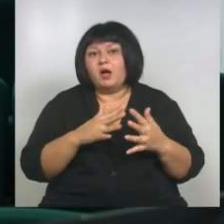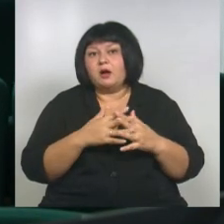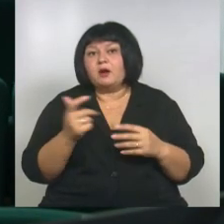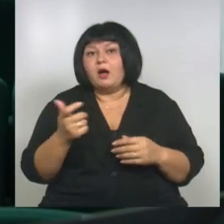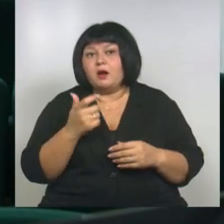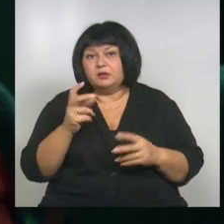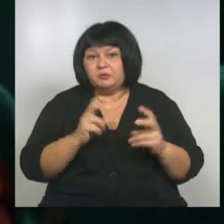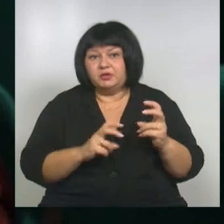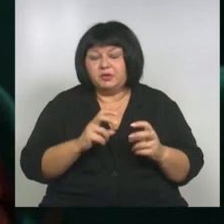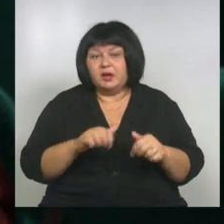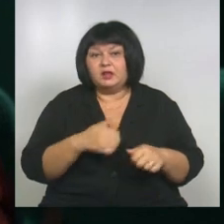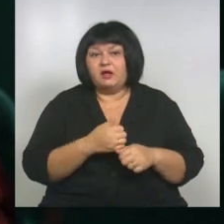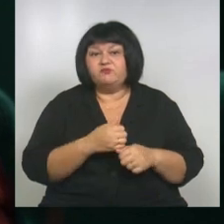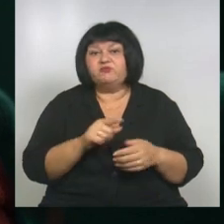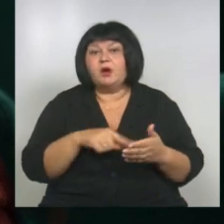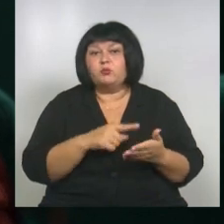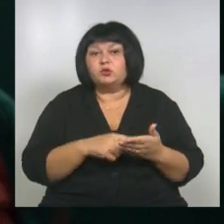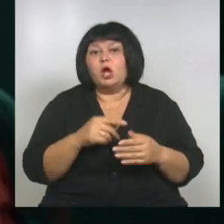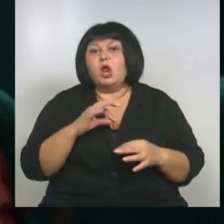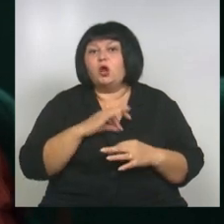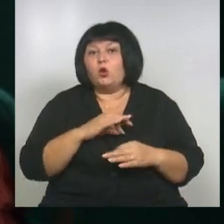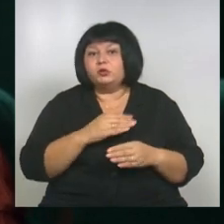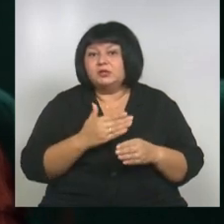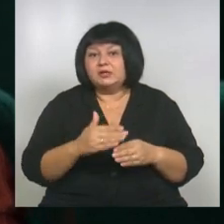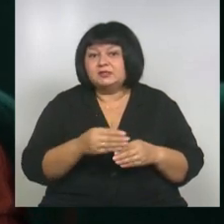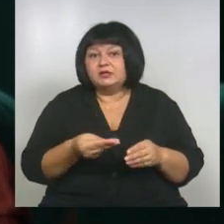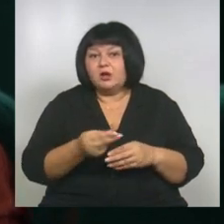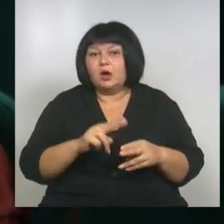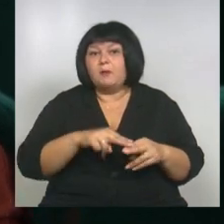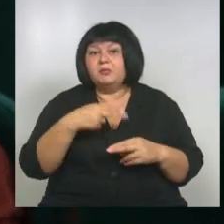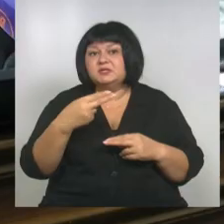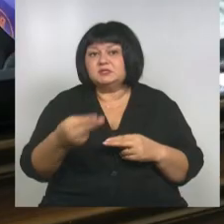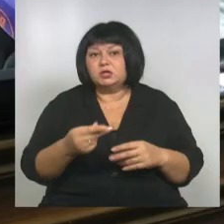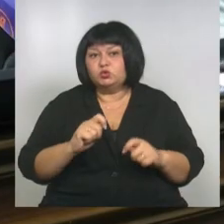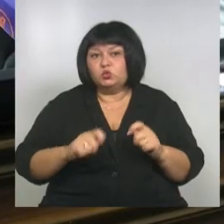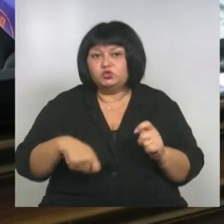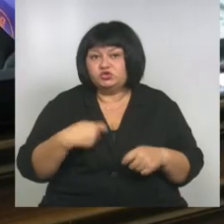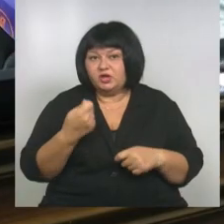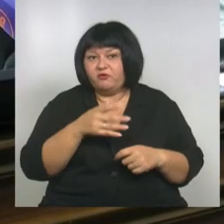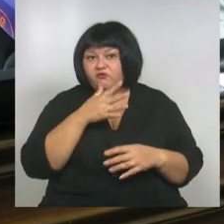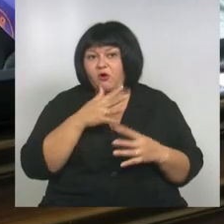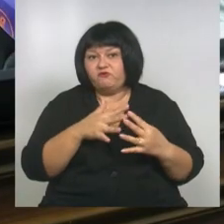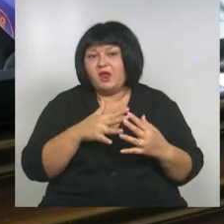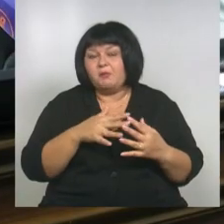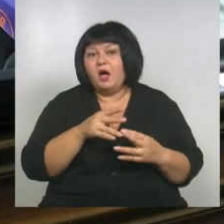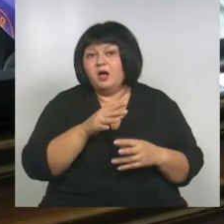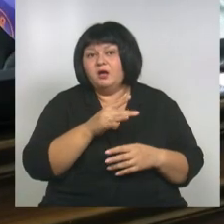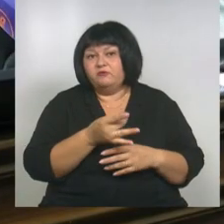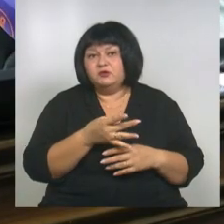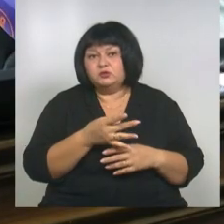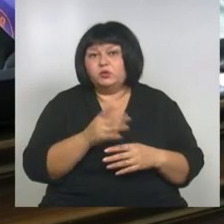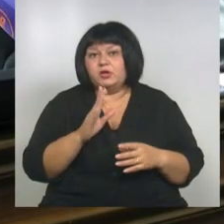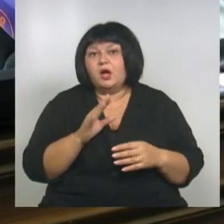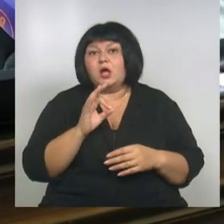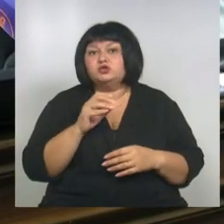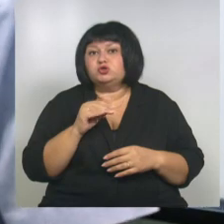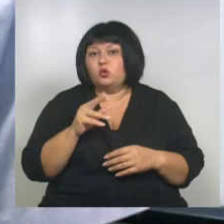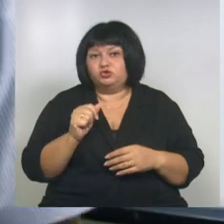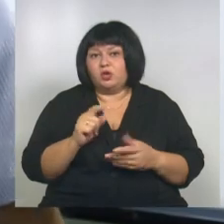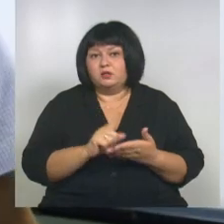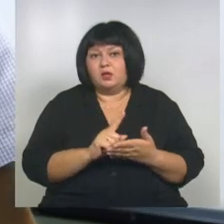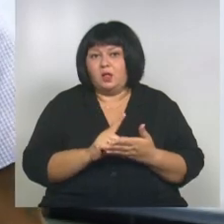Главные вопросы – льготное кредитование, компенсация ущерба, нанесенного в результате обстрелов в СУ, отсрочка по налогам.